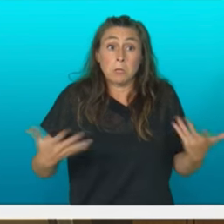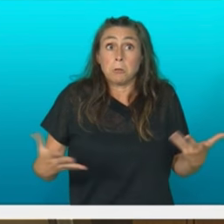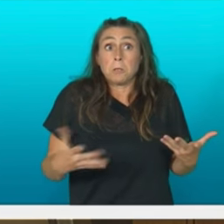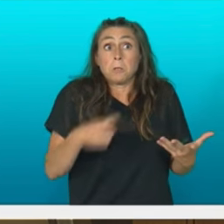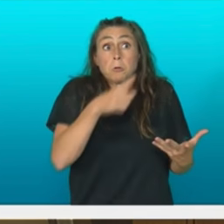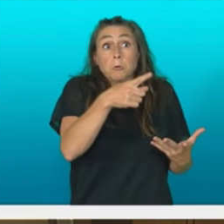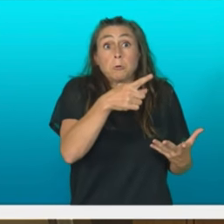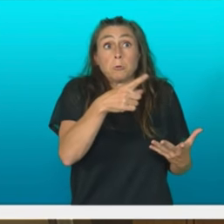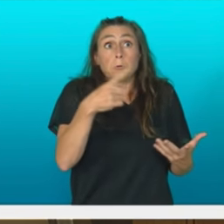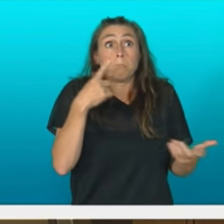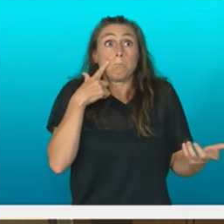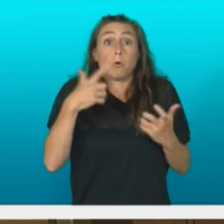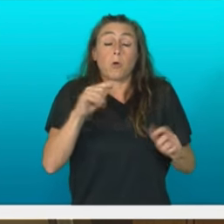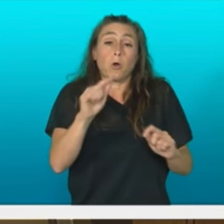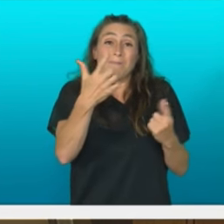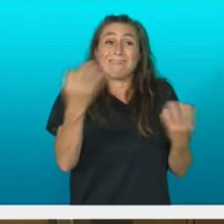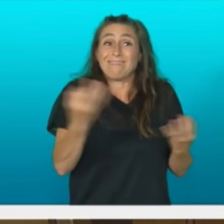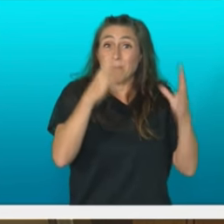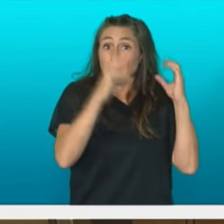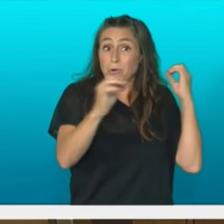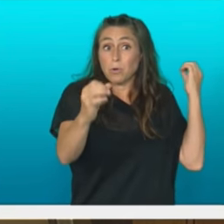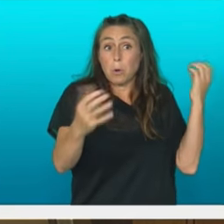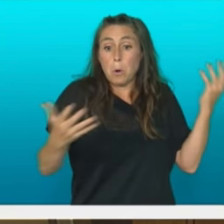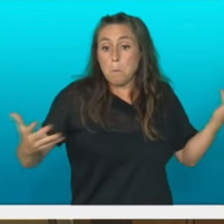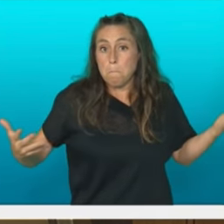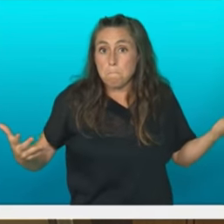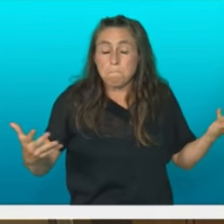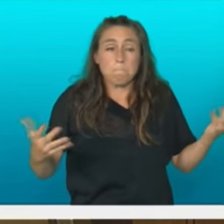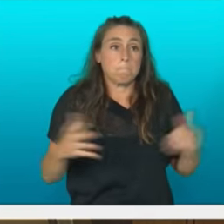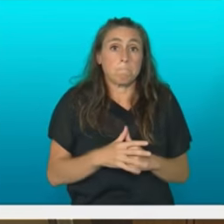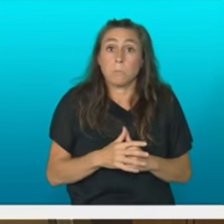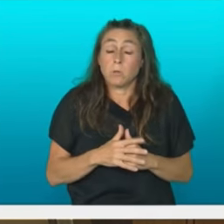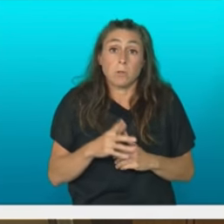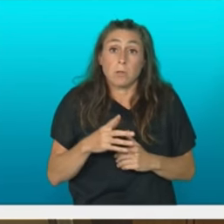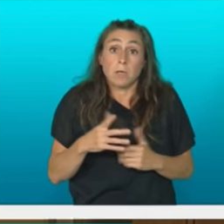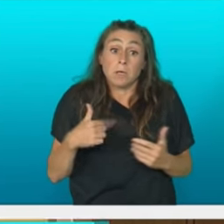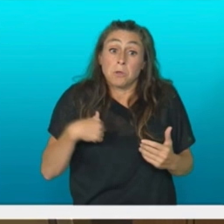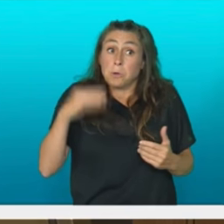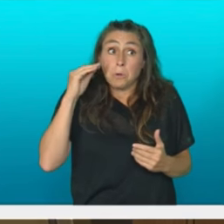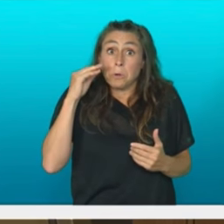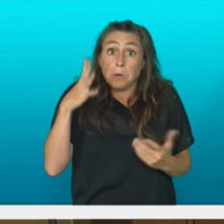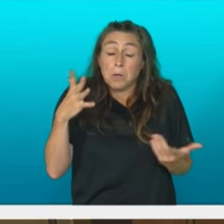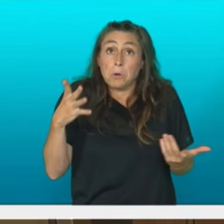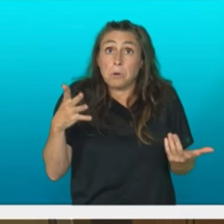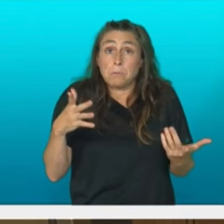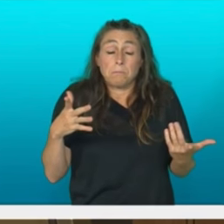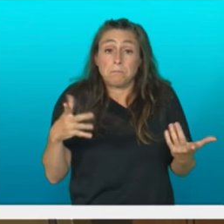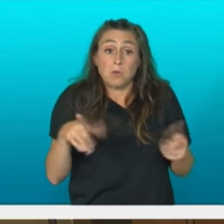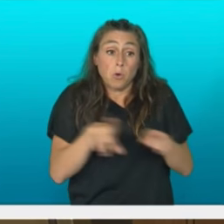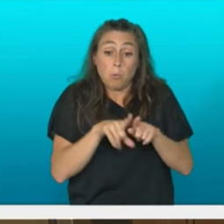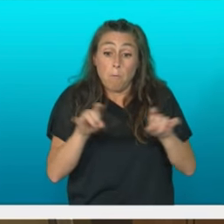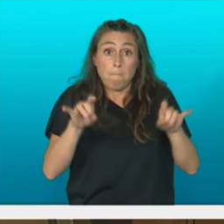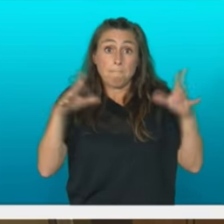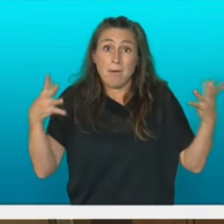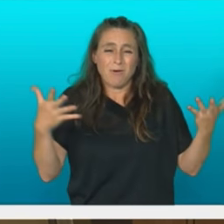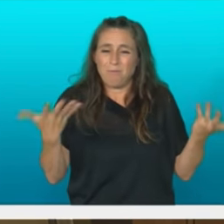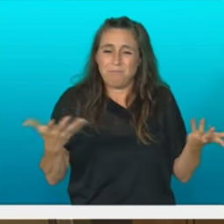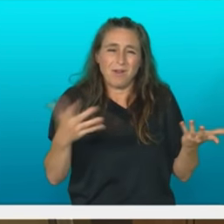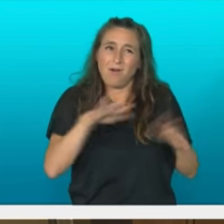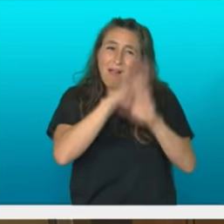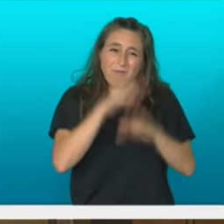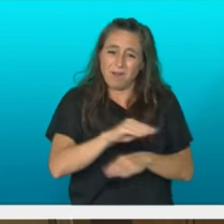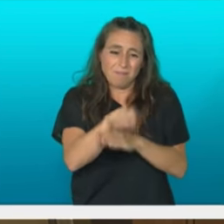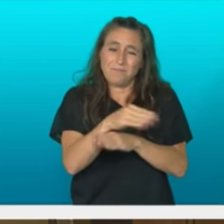izatea bide batez esango dizut aski eze iruditu zaitala baina dozinkasutan desberdintasun sozialen sortzale dira